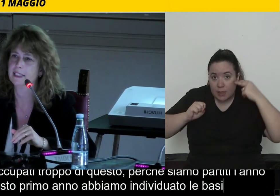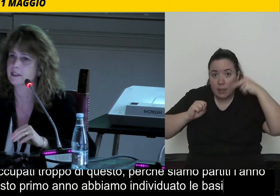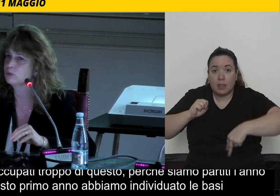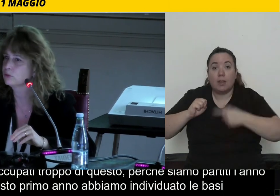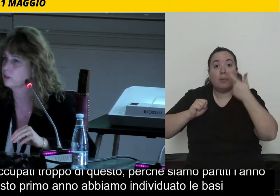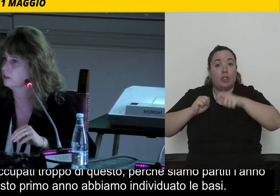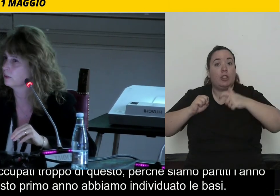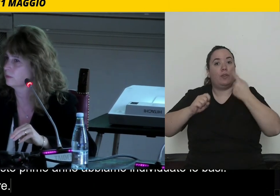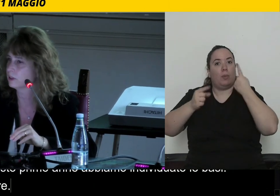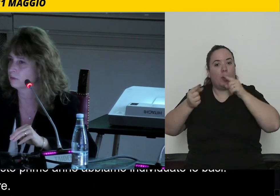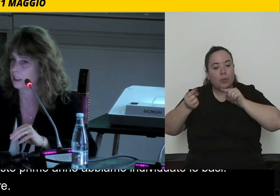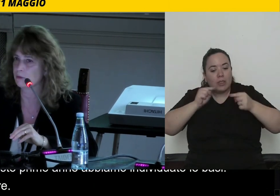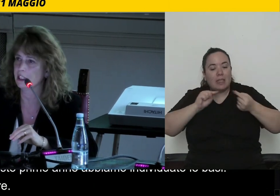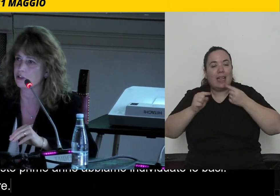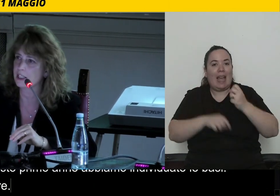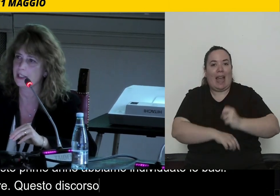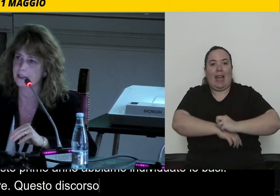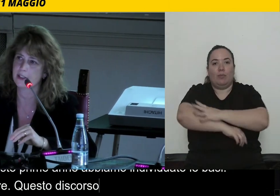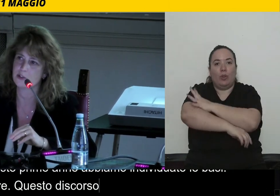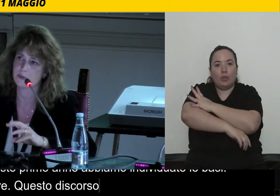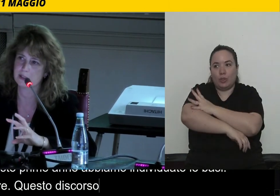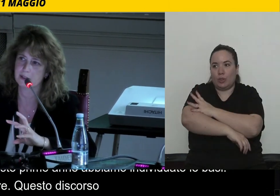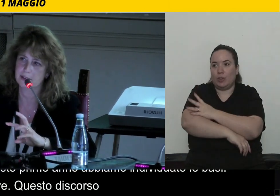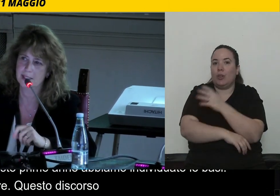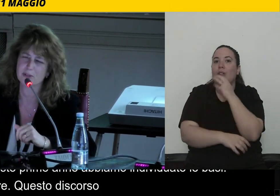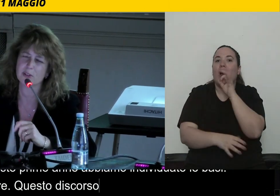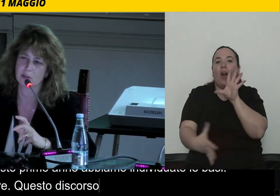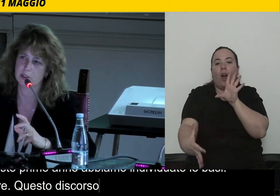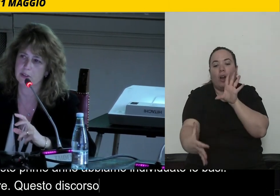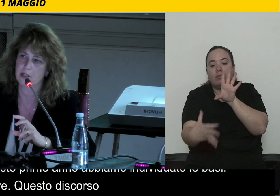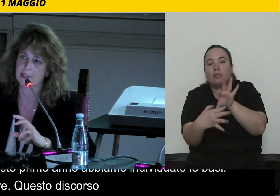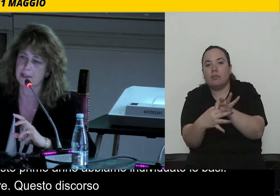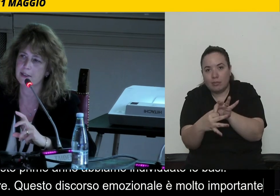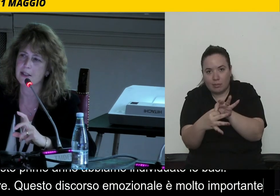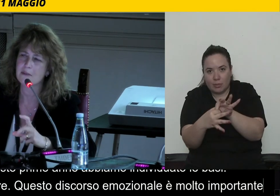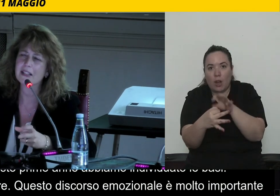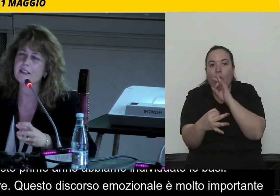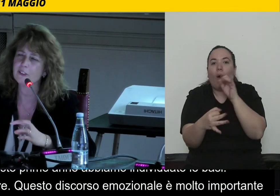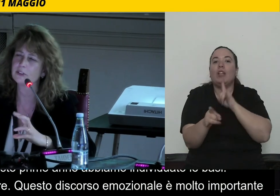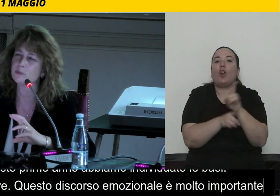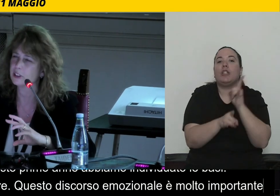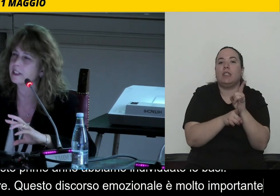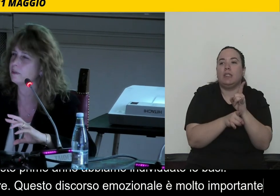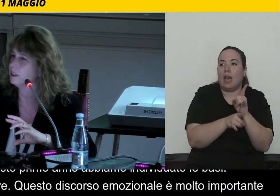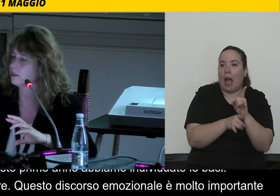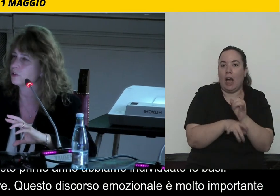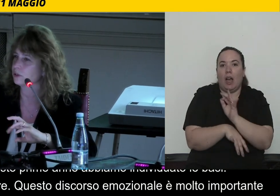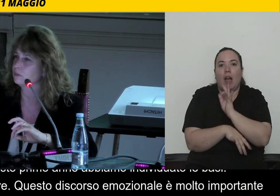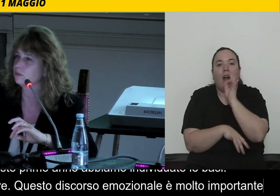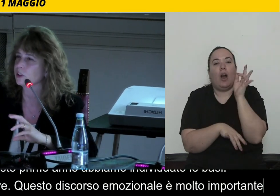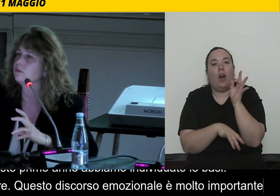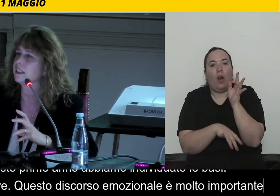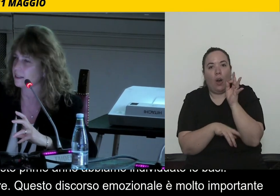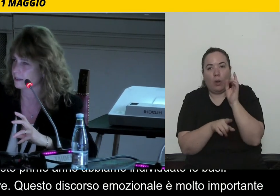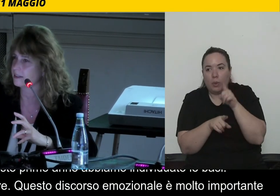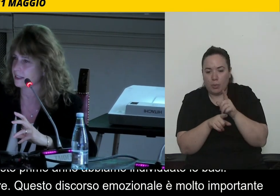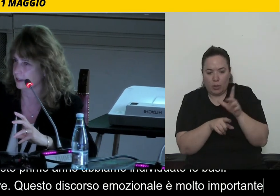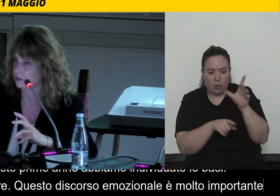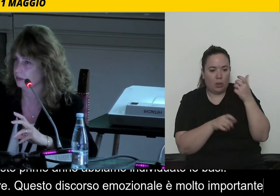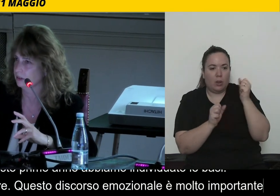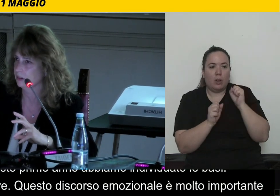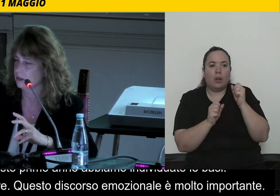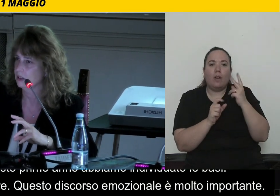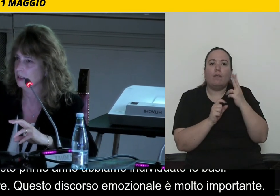importante. Tutti quegli accenni all'engagement, al lato edonico anche, ma anche il fatto di poter capire a un certo punto che l'utente è